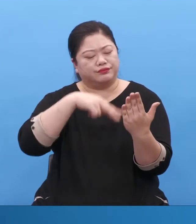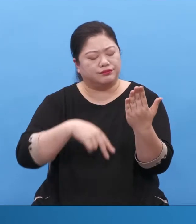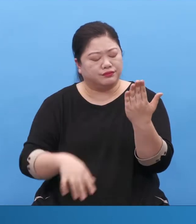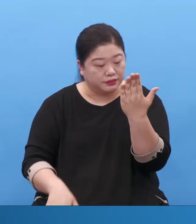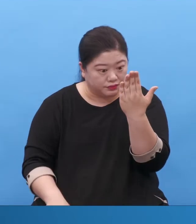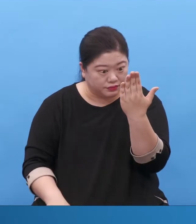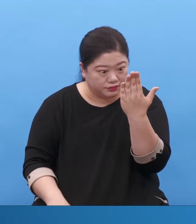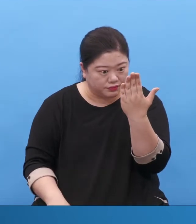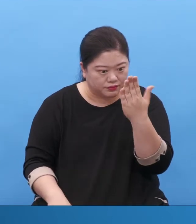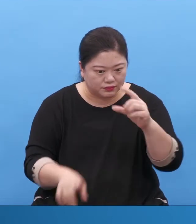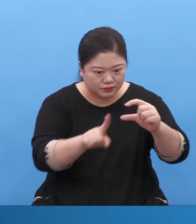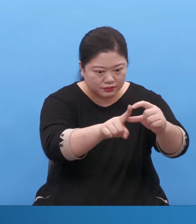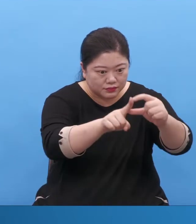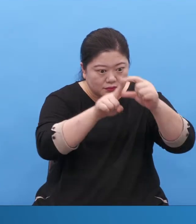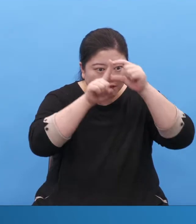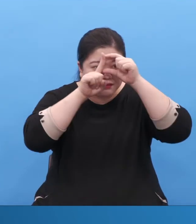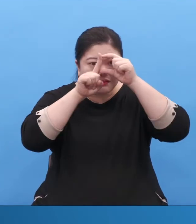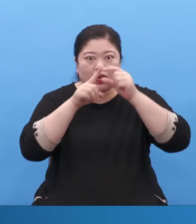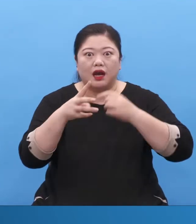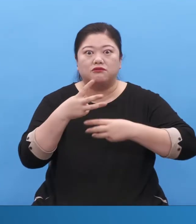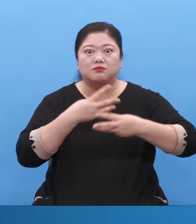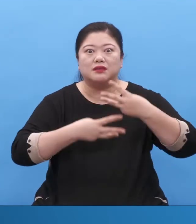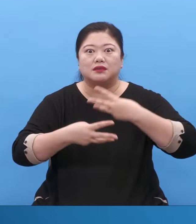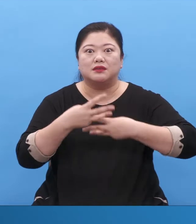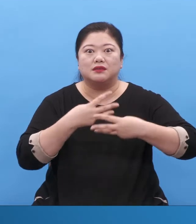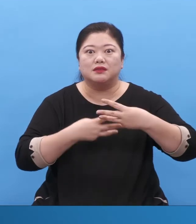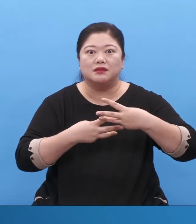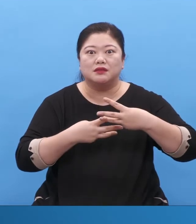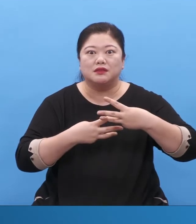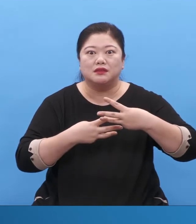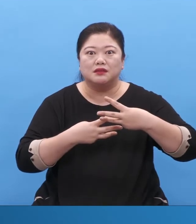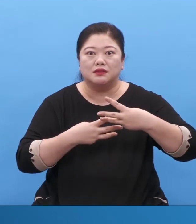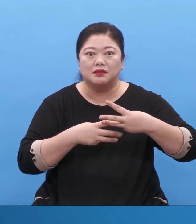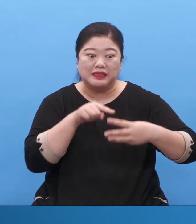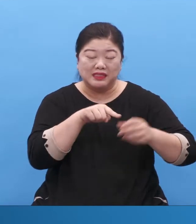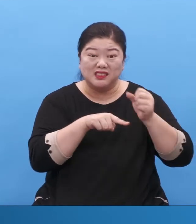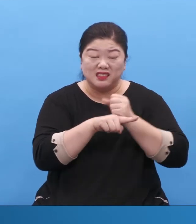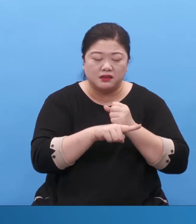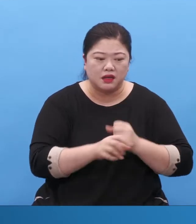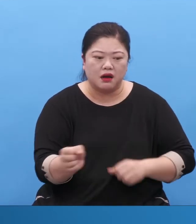잘됐다. 버려진 자처럼 보이지만 남은 자예요.